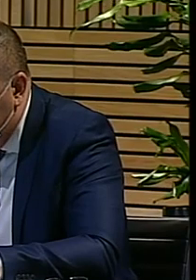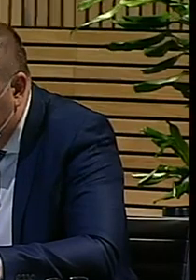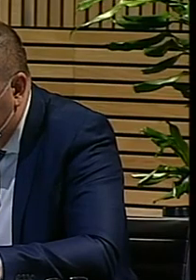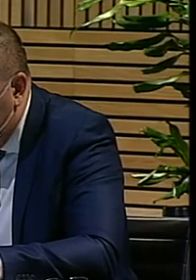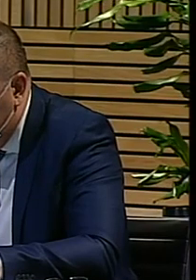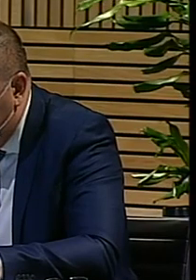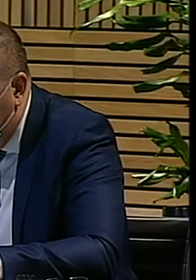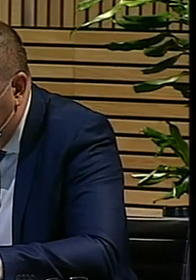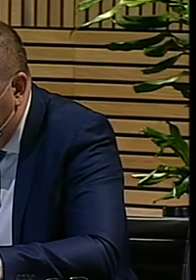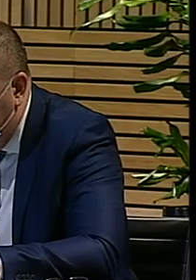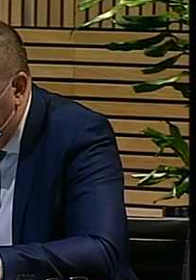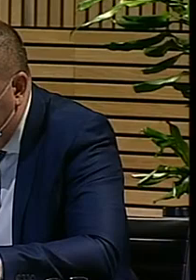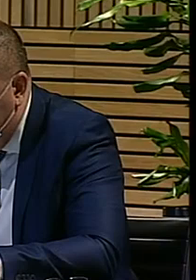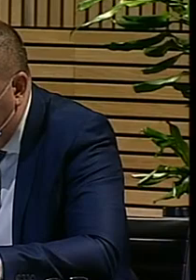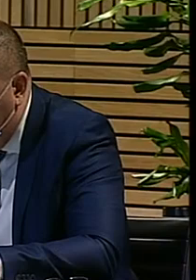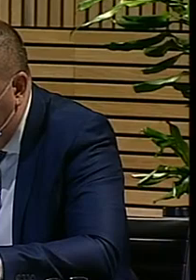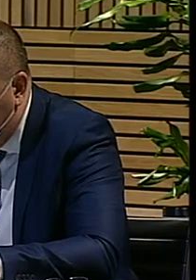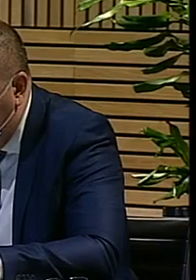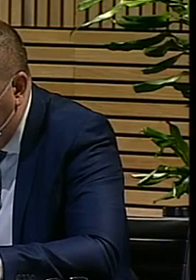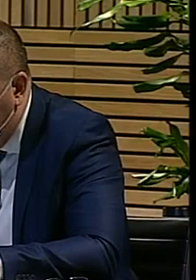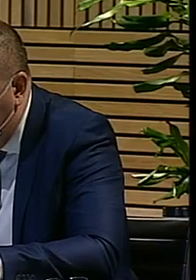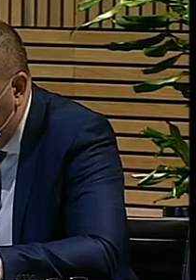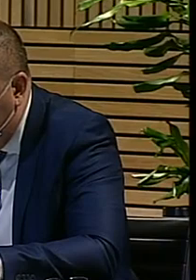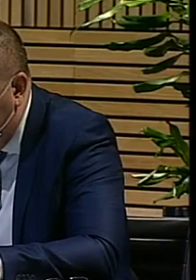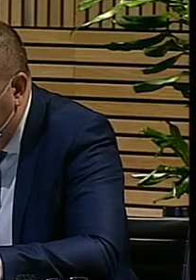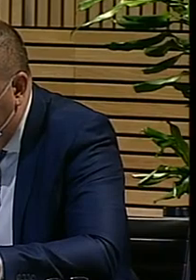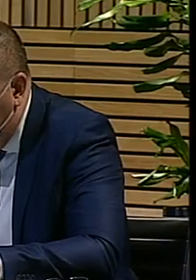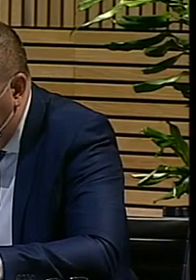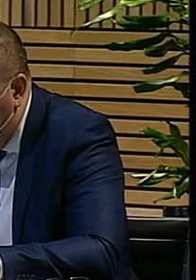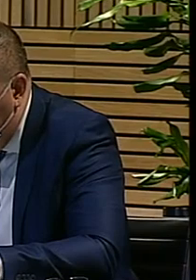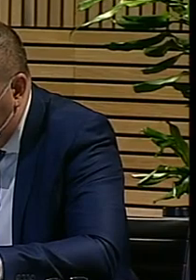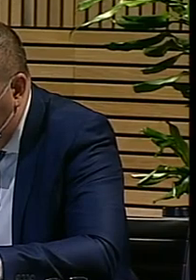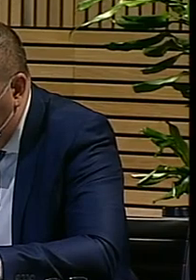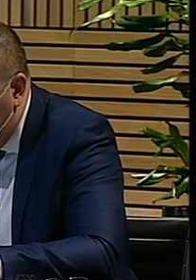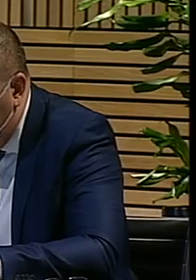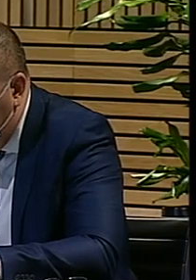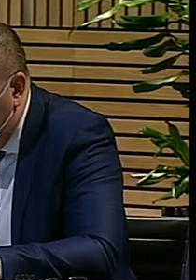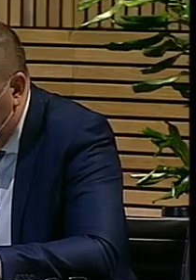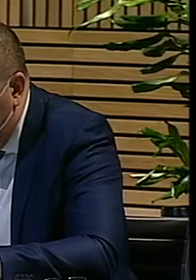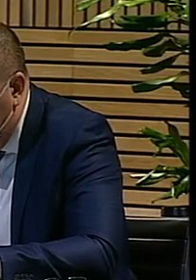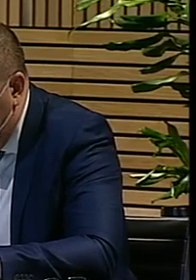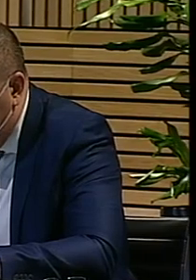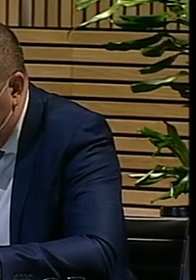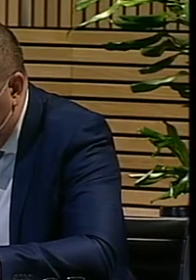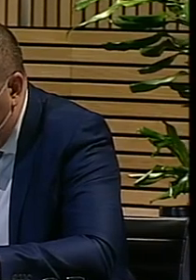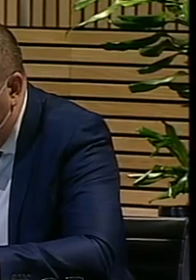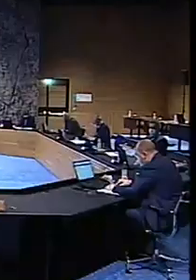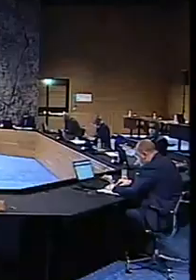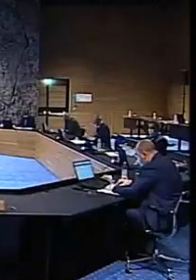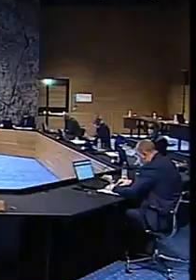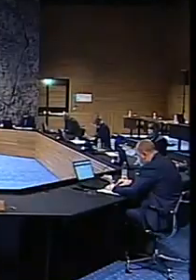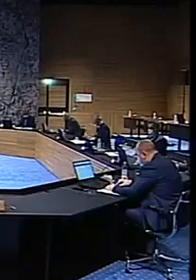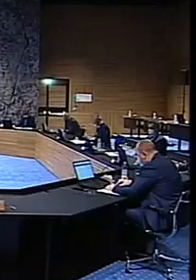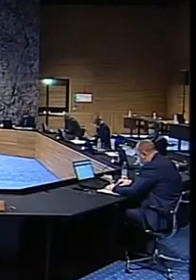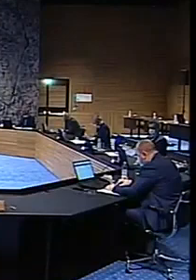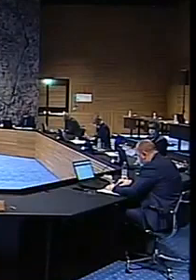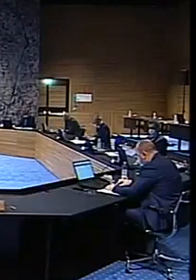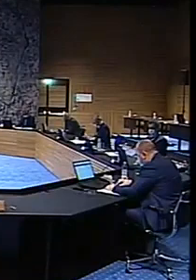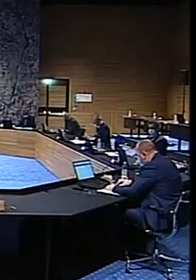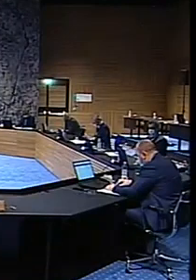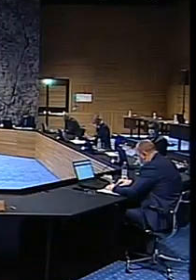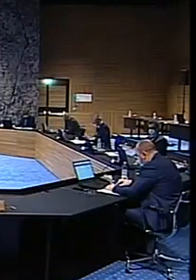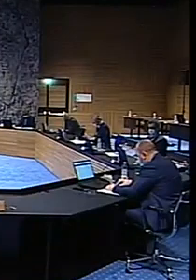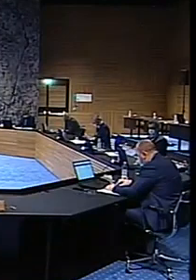medicinskih sestara za raspored na primjeni rad u kliničkoj bolnici Dubrava, druge bolničkim ustanovama te areni Zagreb. Medicinske sestre